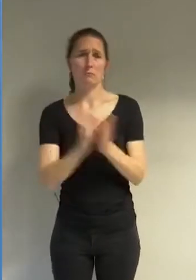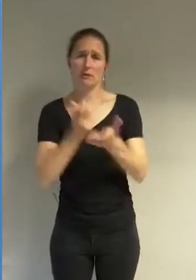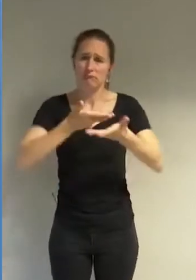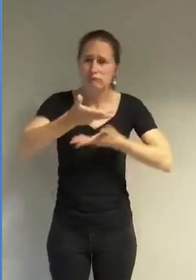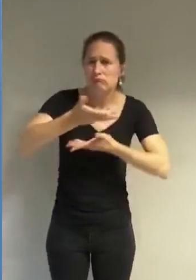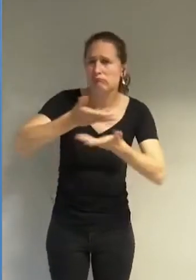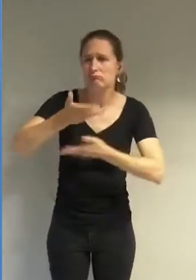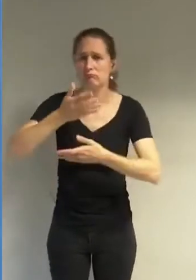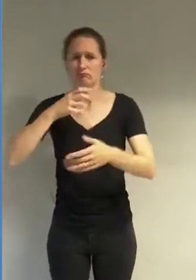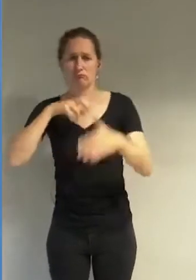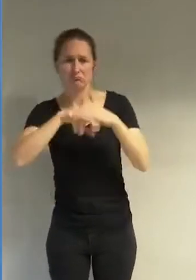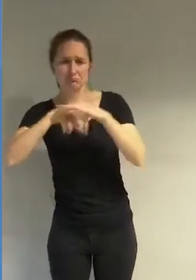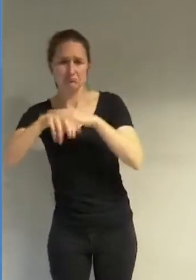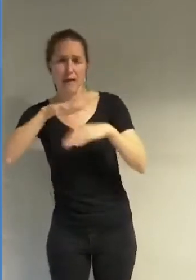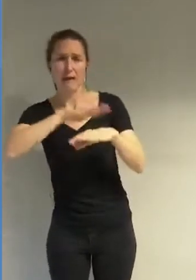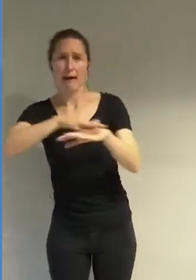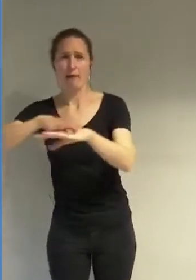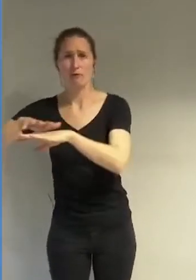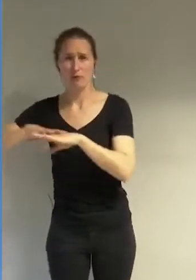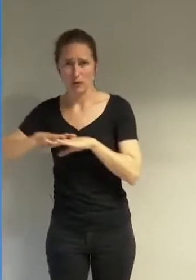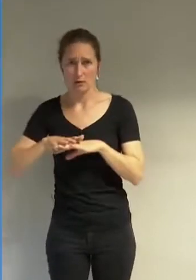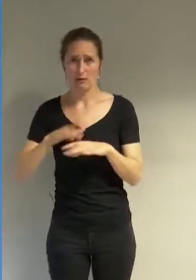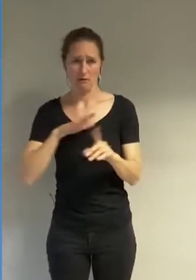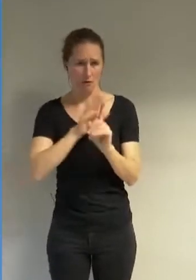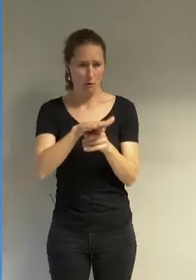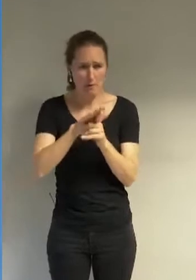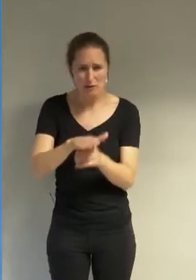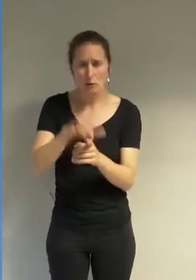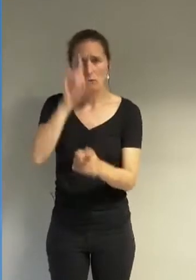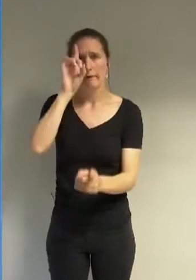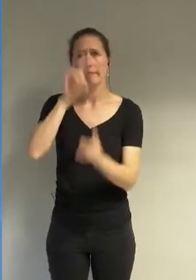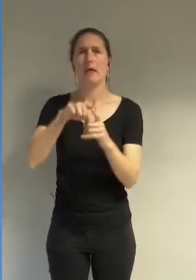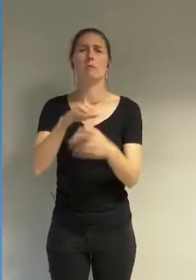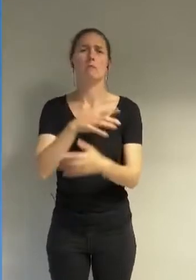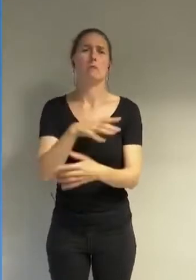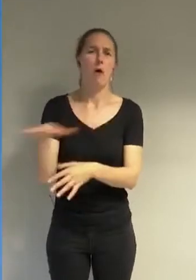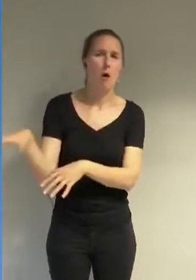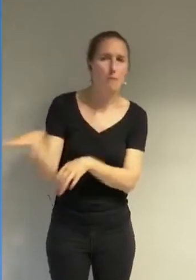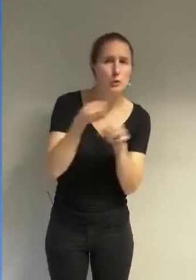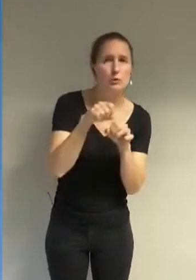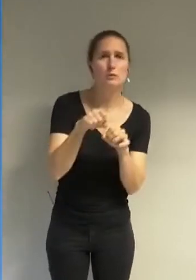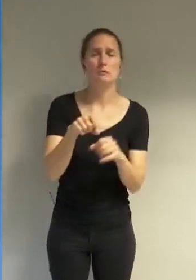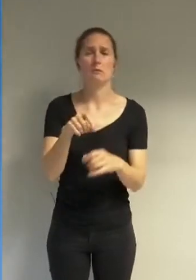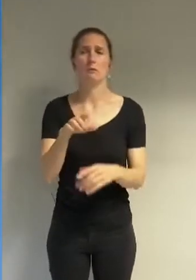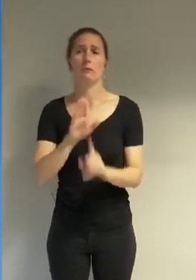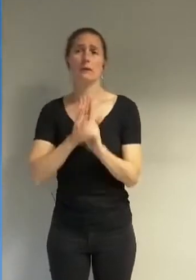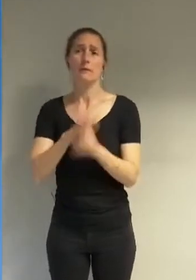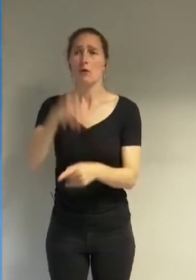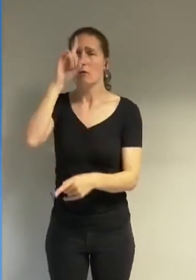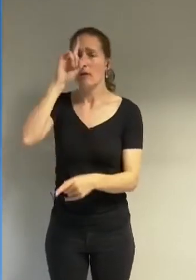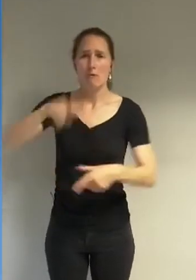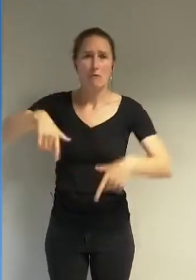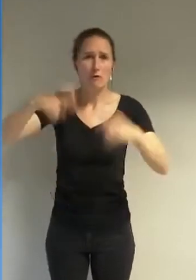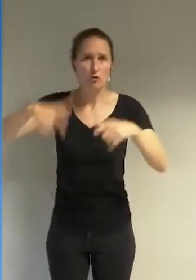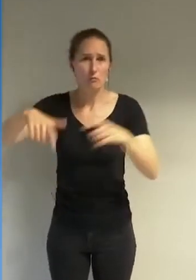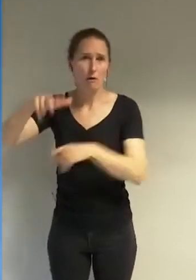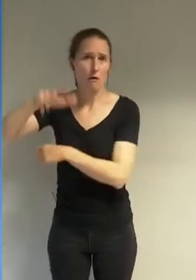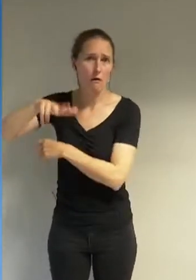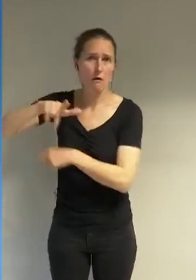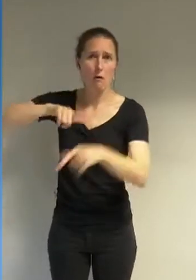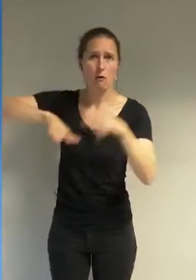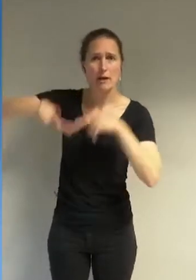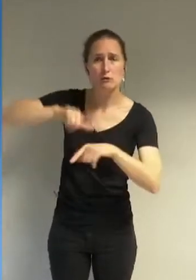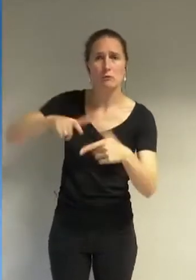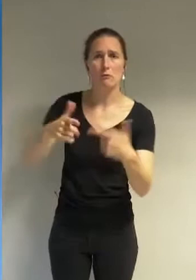quartiers de notre ville discrimination au niveau de l'emploi discrimination au niveau du logement discrimination